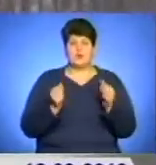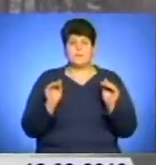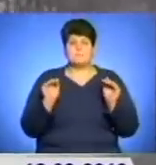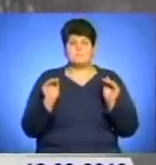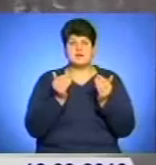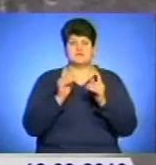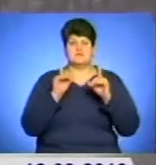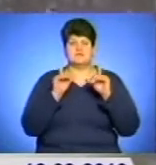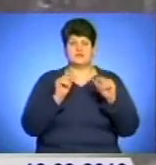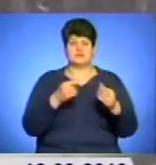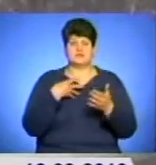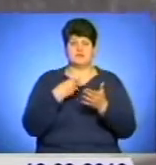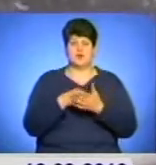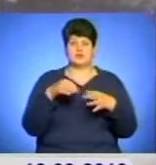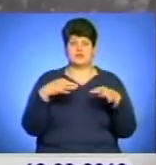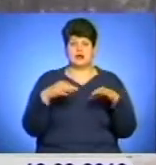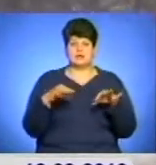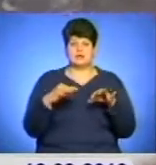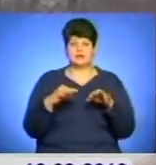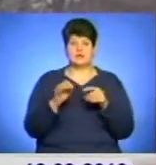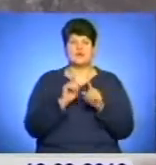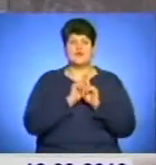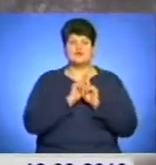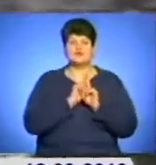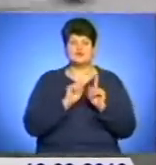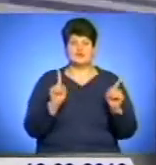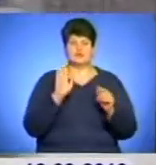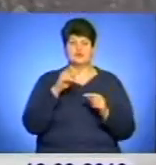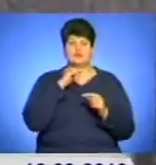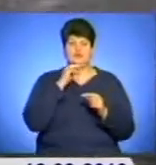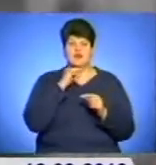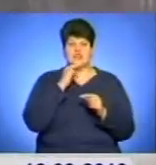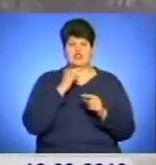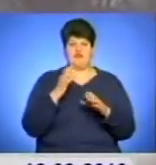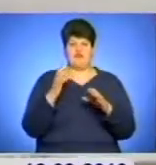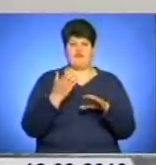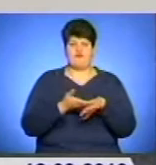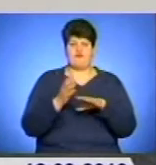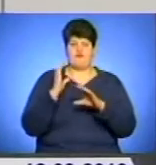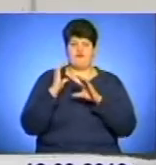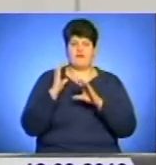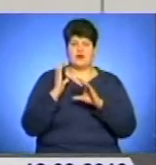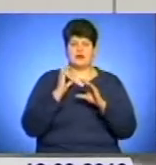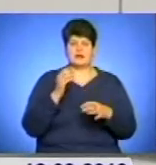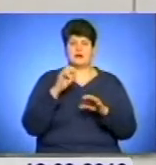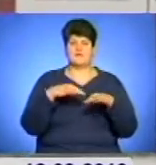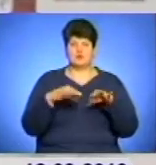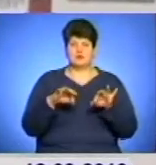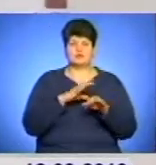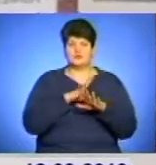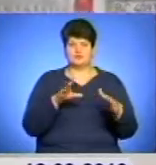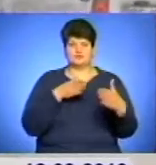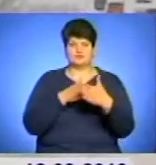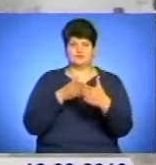власного транспорту, особливо обачною бути водіям важковагових автомобілів, аби уникнути заторів на